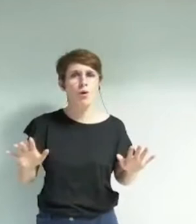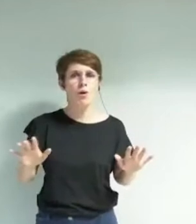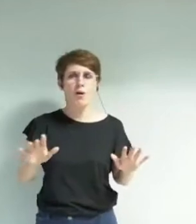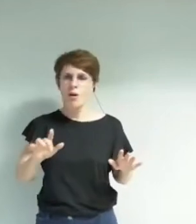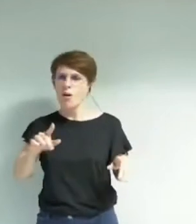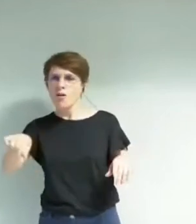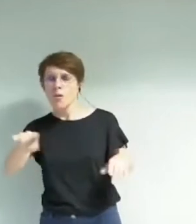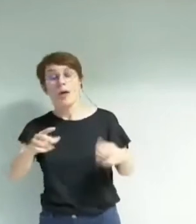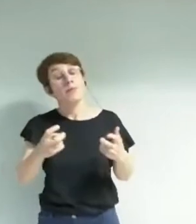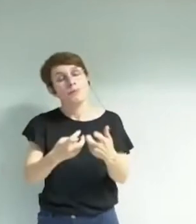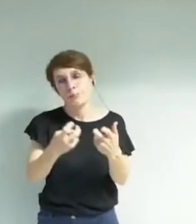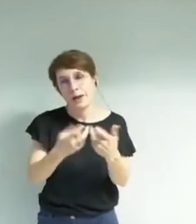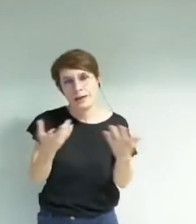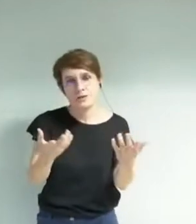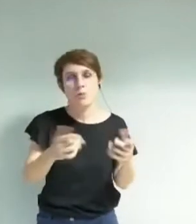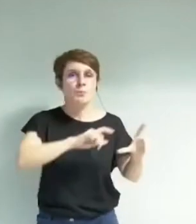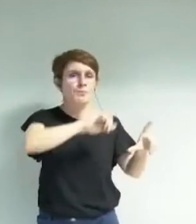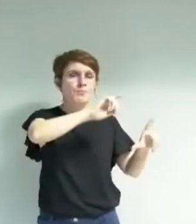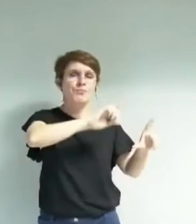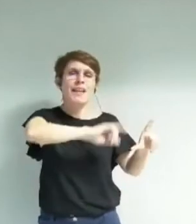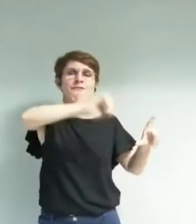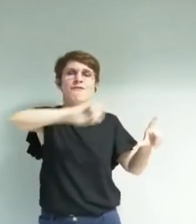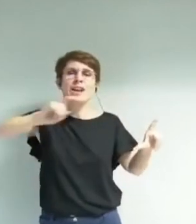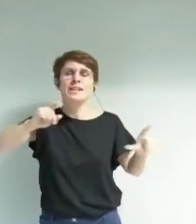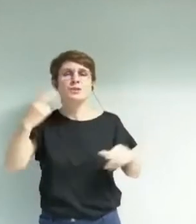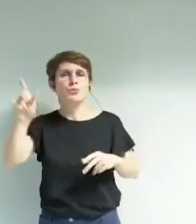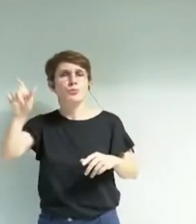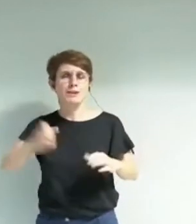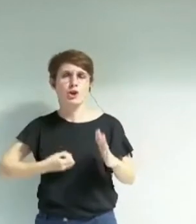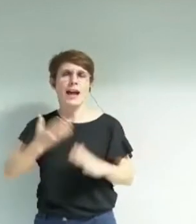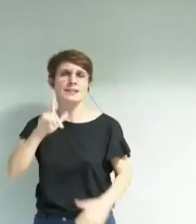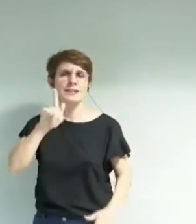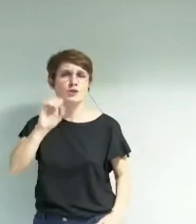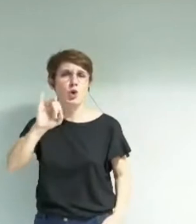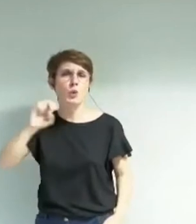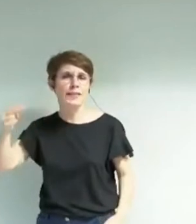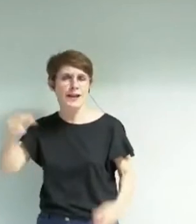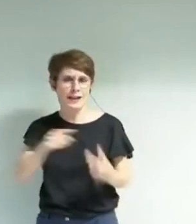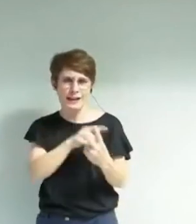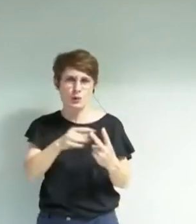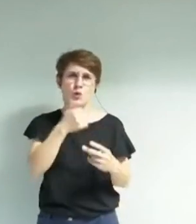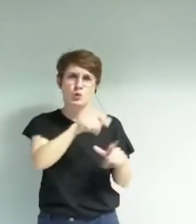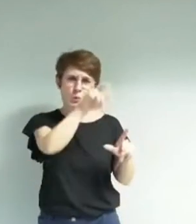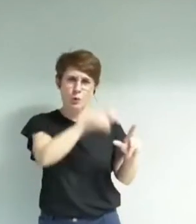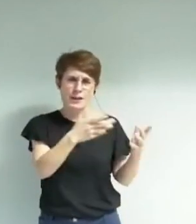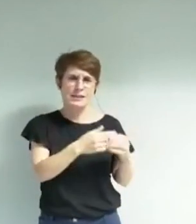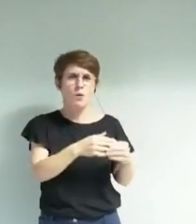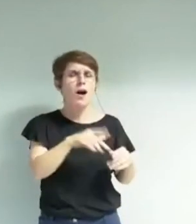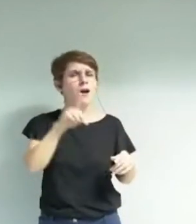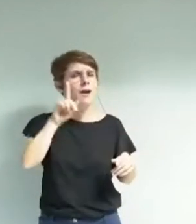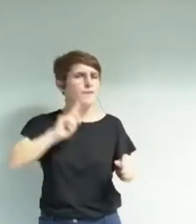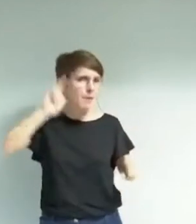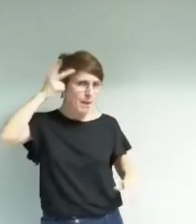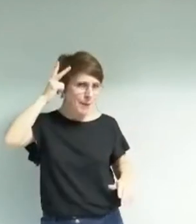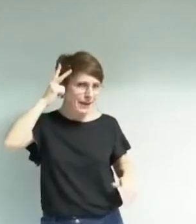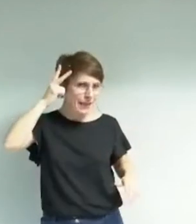des autres, je pense évidemment aux deux fresques de Goïne, celles des policiers matraquant Marianne qui vient d